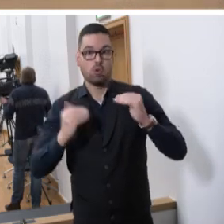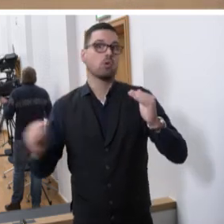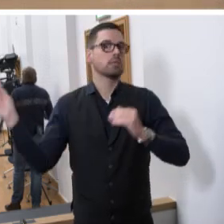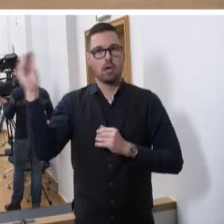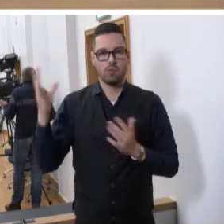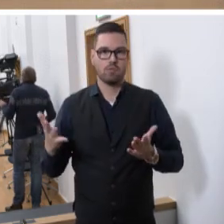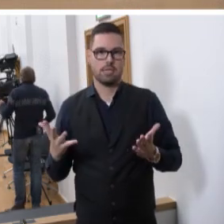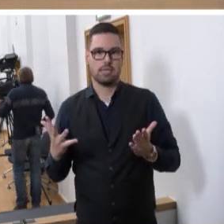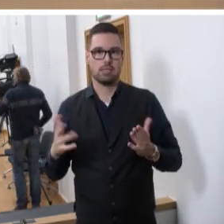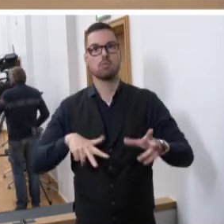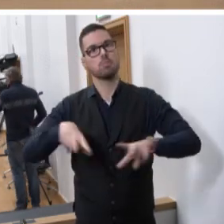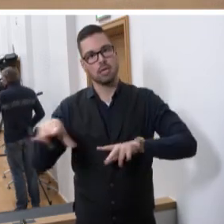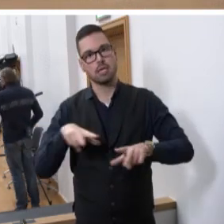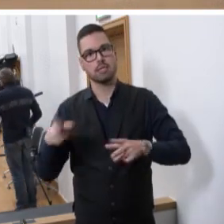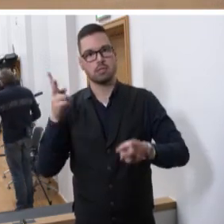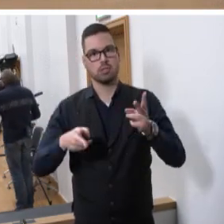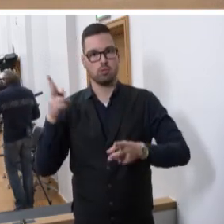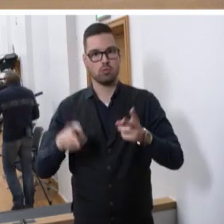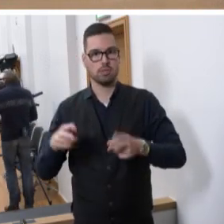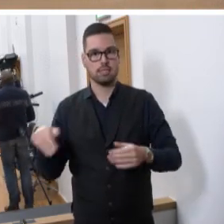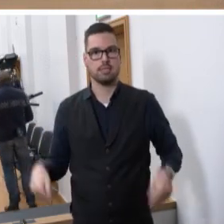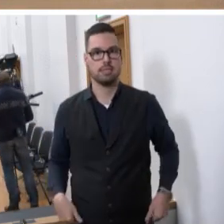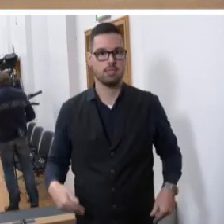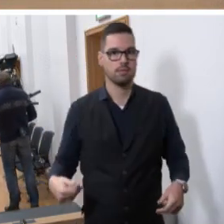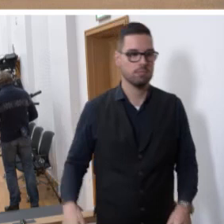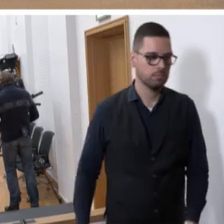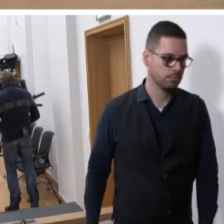drauf und bereiten deswegen den Justizdienst auf seine Zukunft vor.